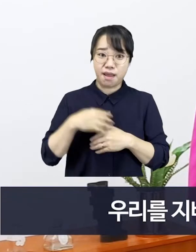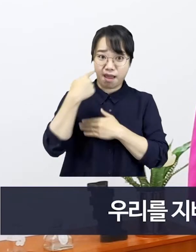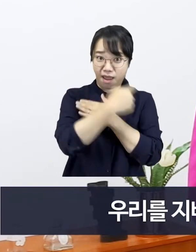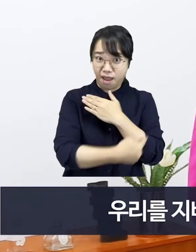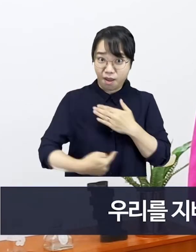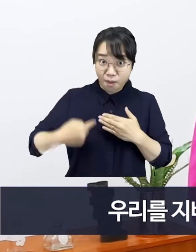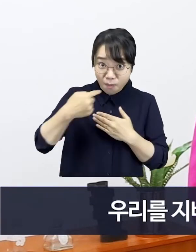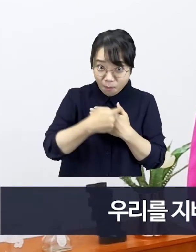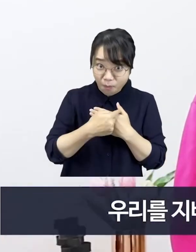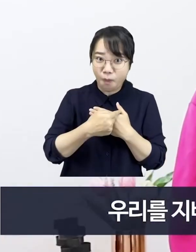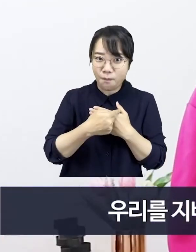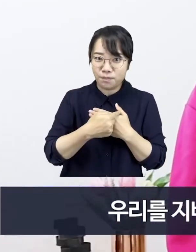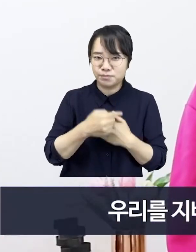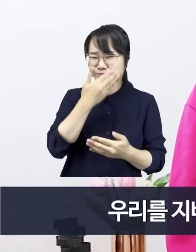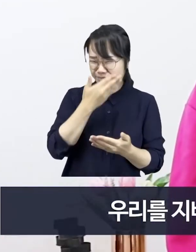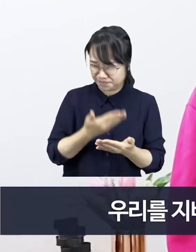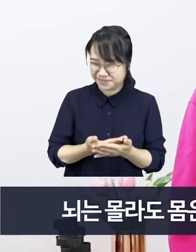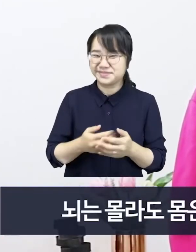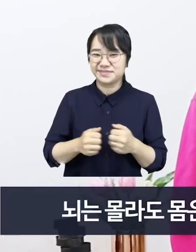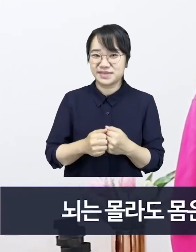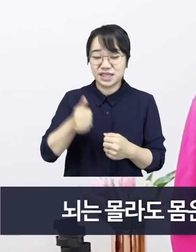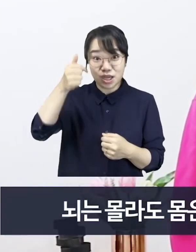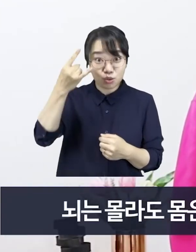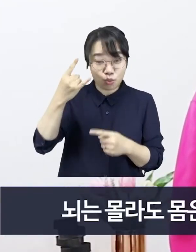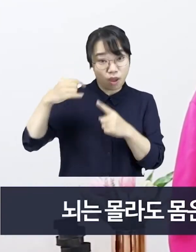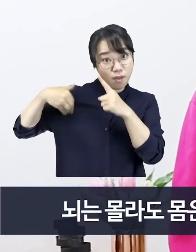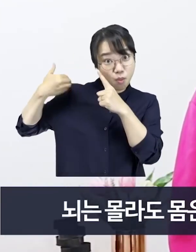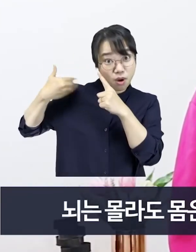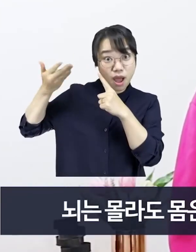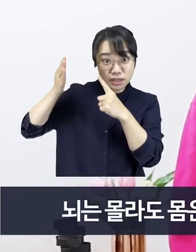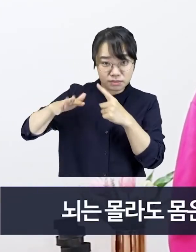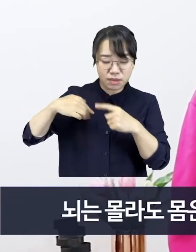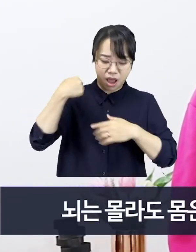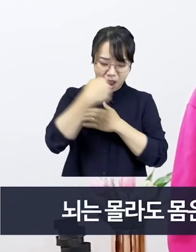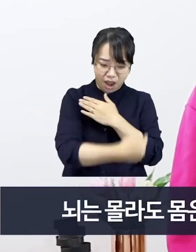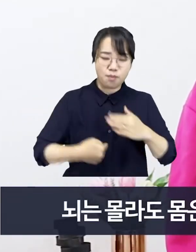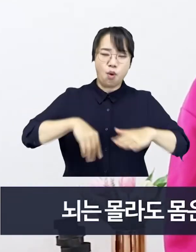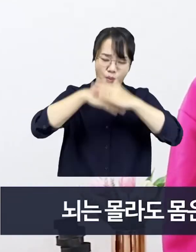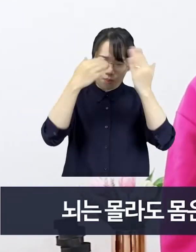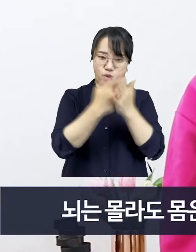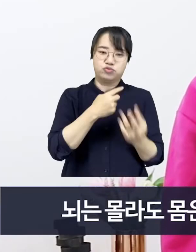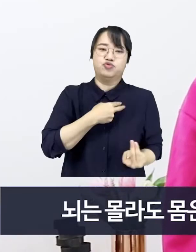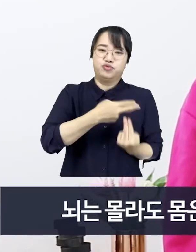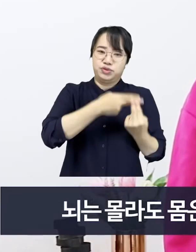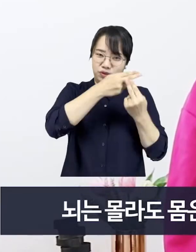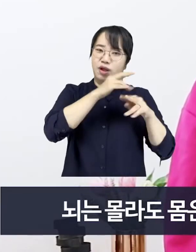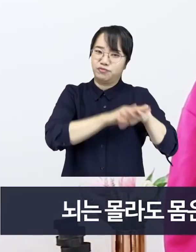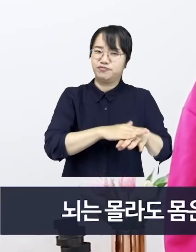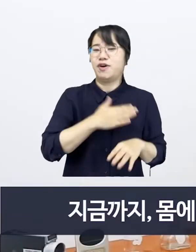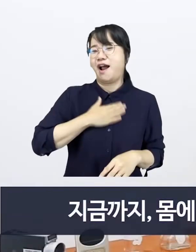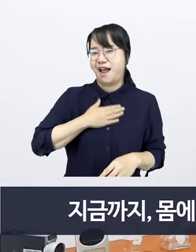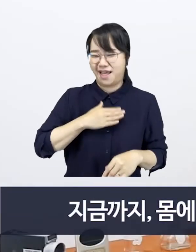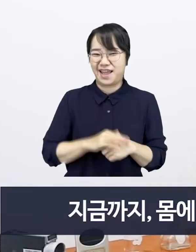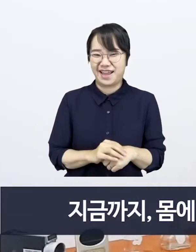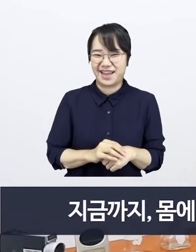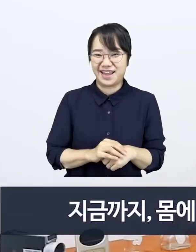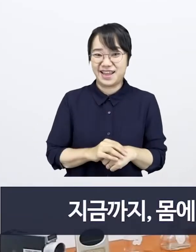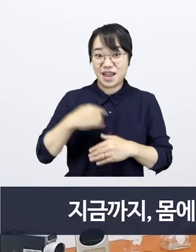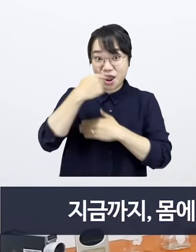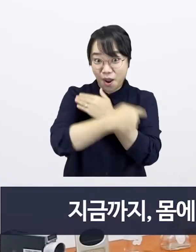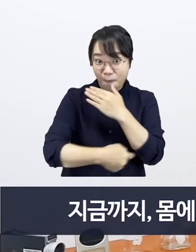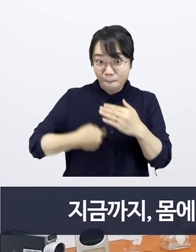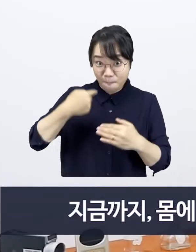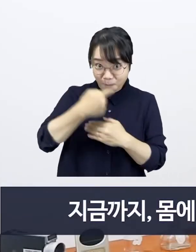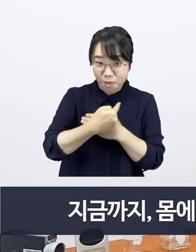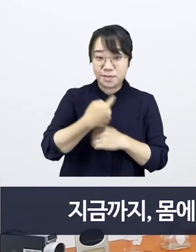지배하는 건 정신이 아니라 바로 몸 뇌는 몰라도 몸은 나의 과거를 다 기억하고 있답니다 지금까지